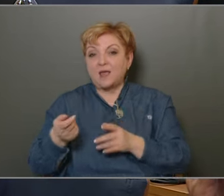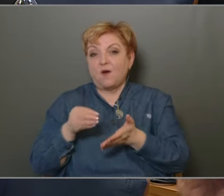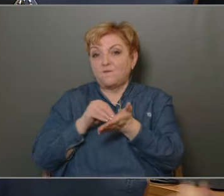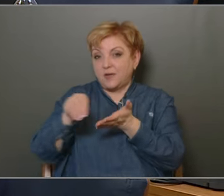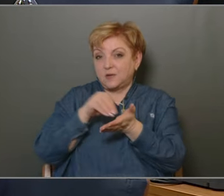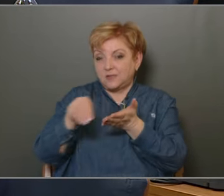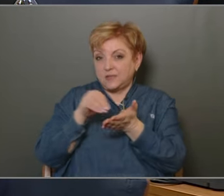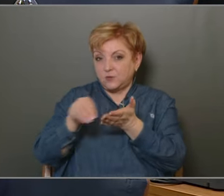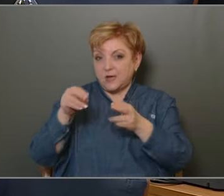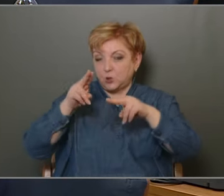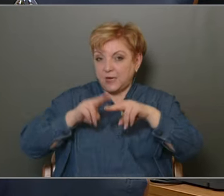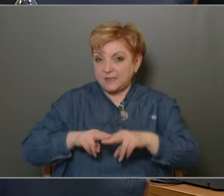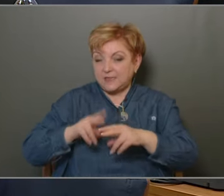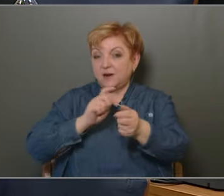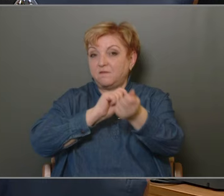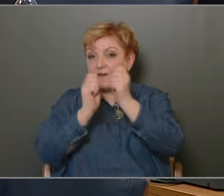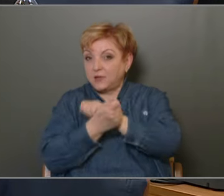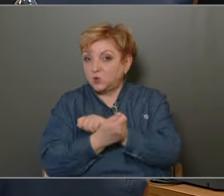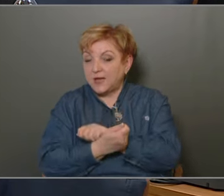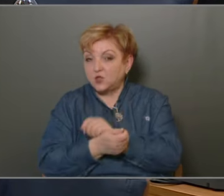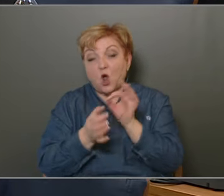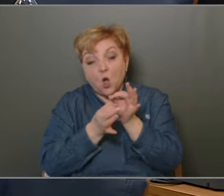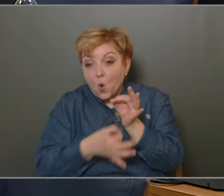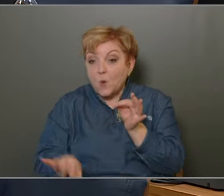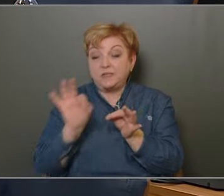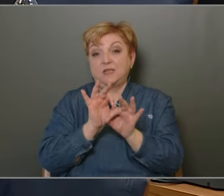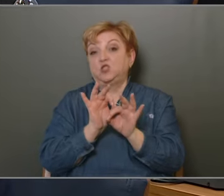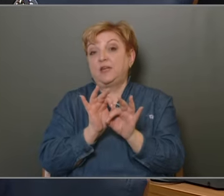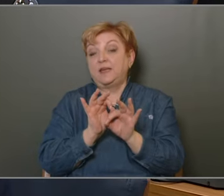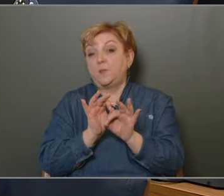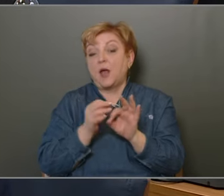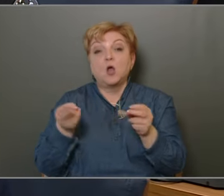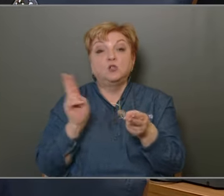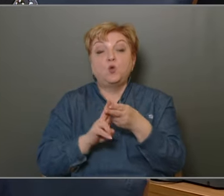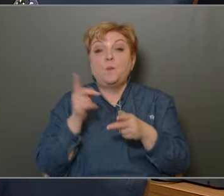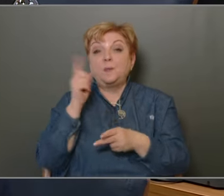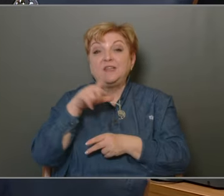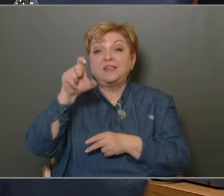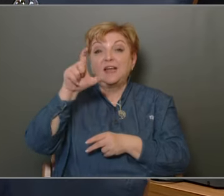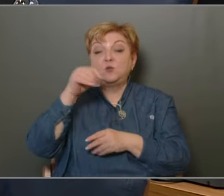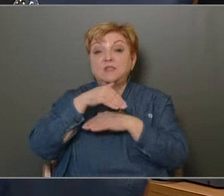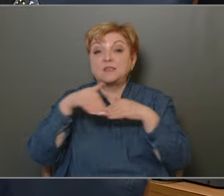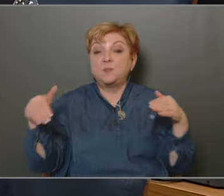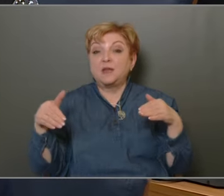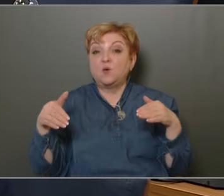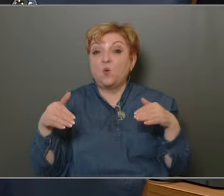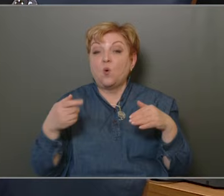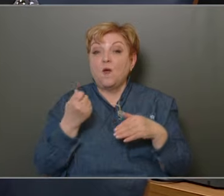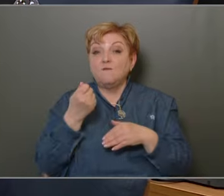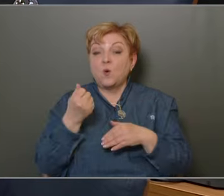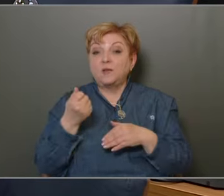finanszírozási rendszer változása, összességében több mint 200 millió forinttal